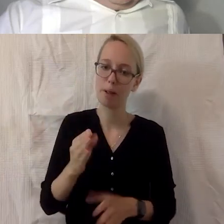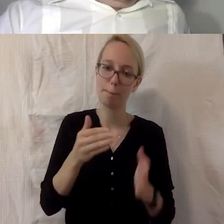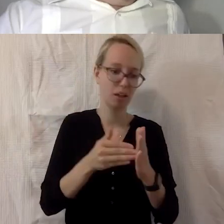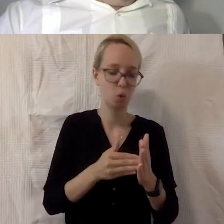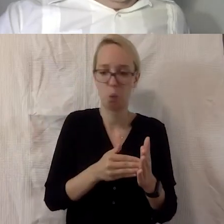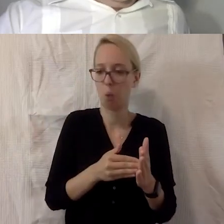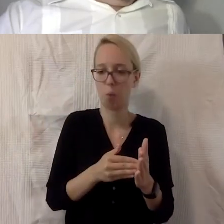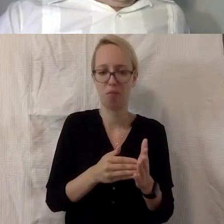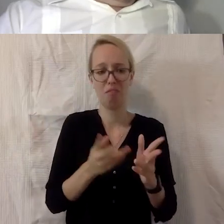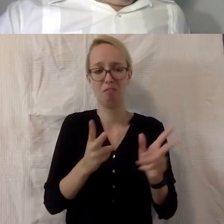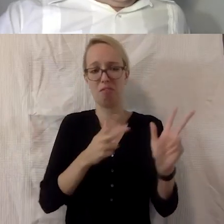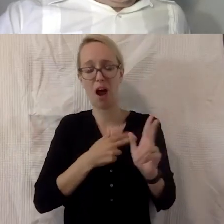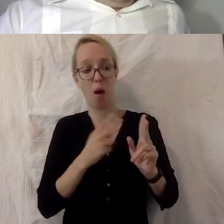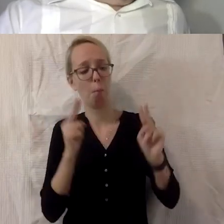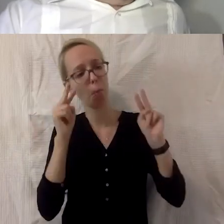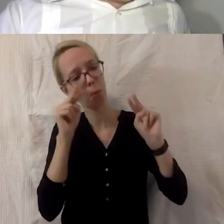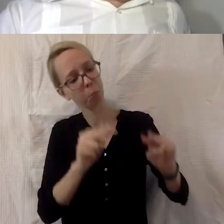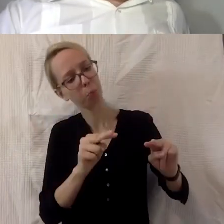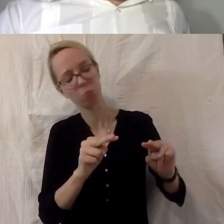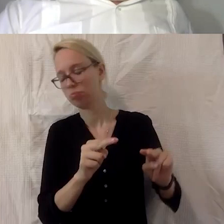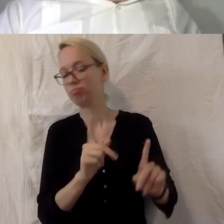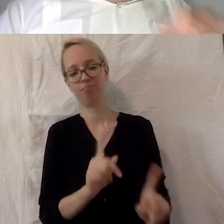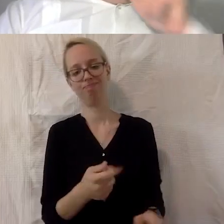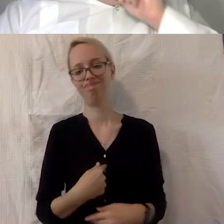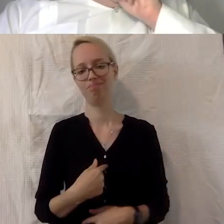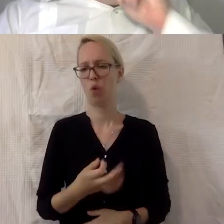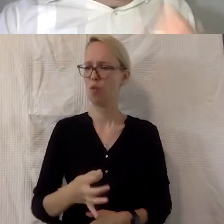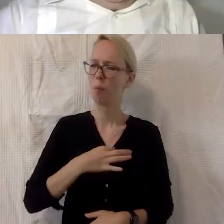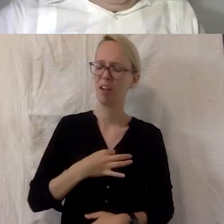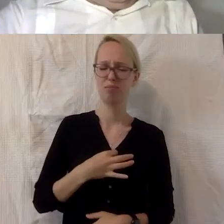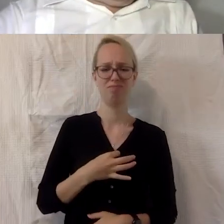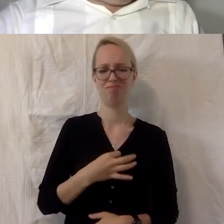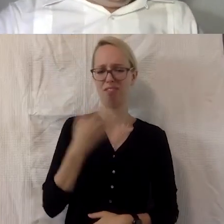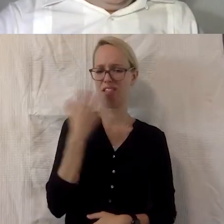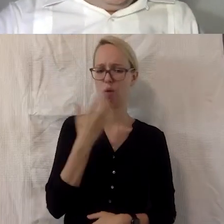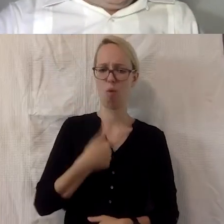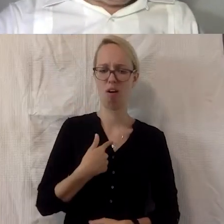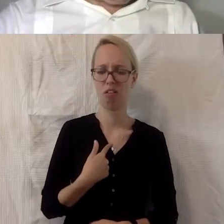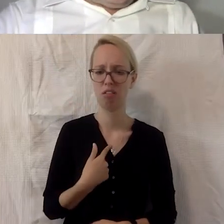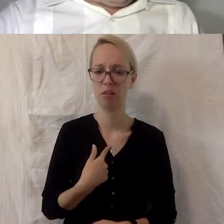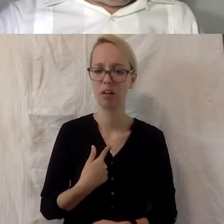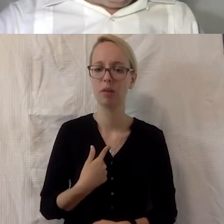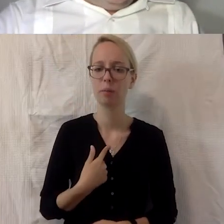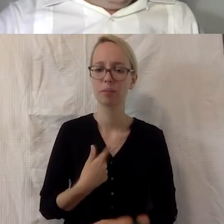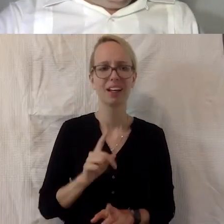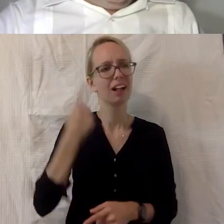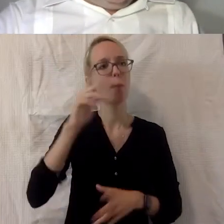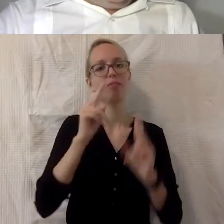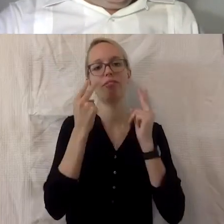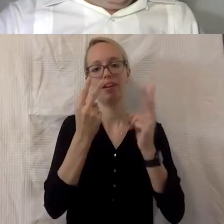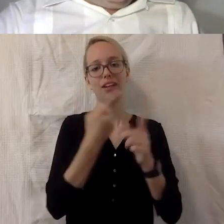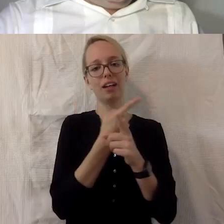und das finde ich so ärgerlich, also das wäre eigentlich für mich das Wichtigste, dass man einfach immer intervenieren könnte, zum Beispiel